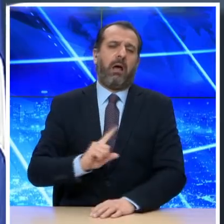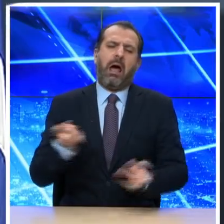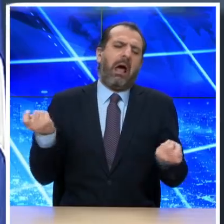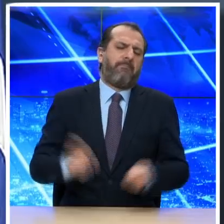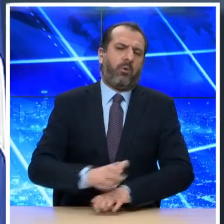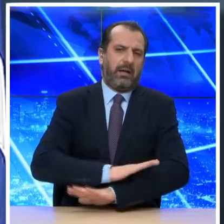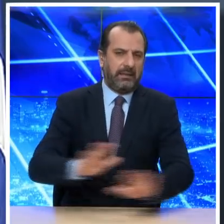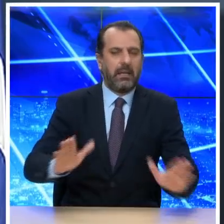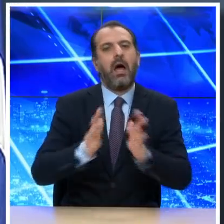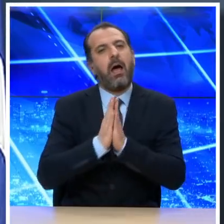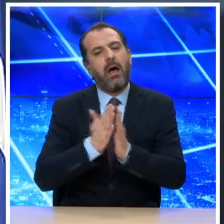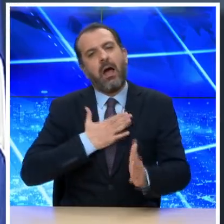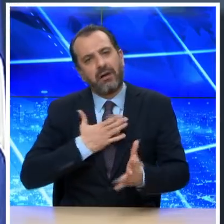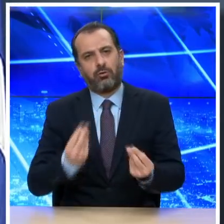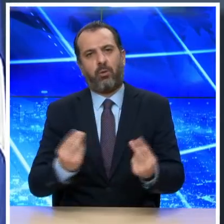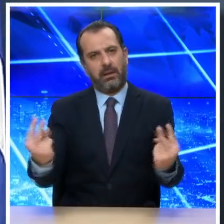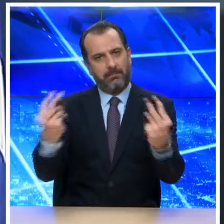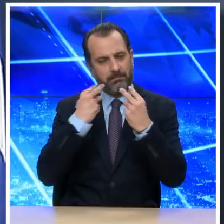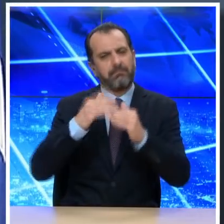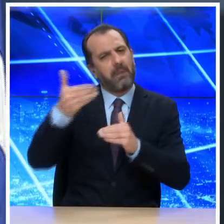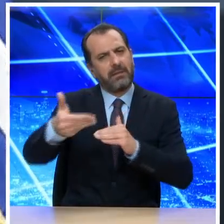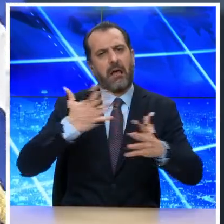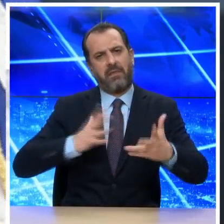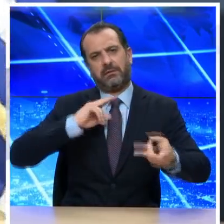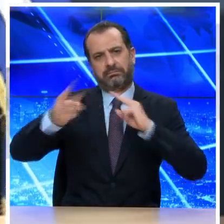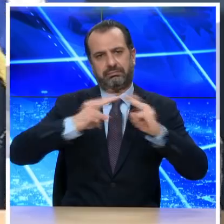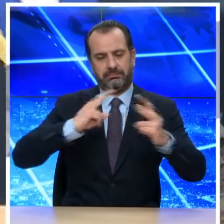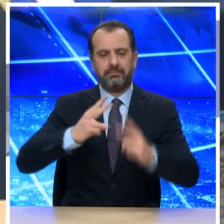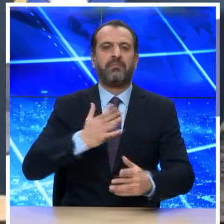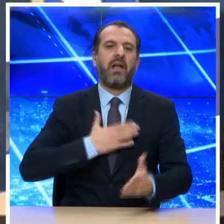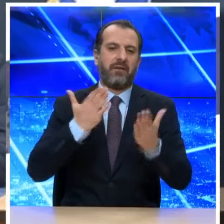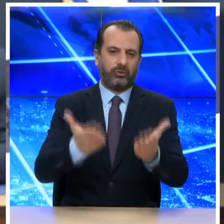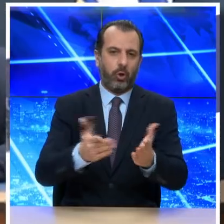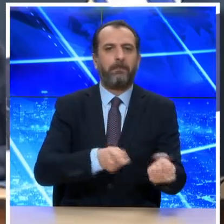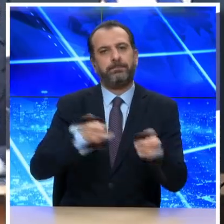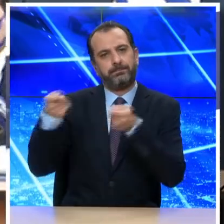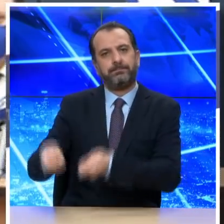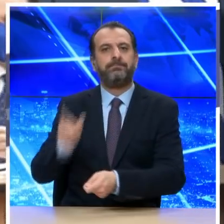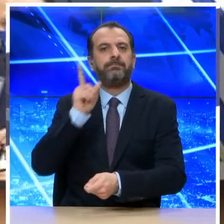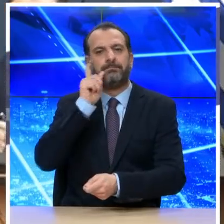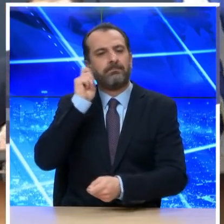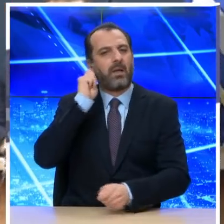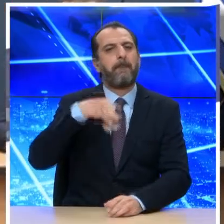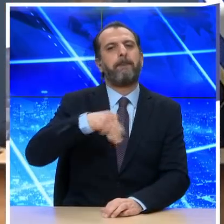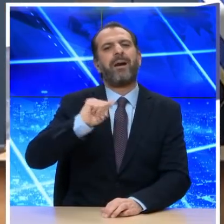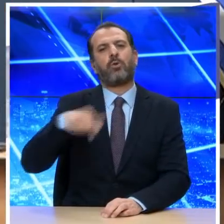Ευχαριστώ πολύ για την προσοχή σας και θα είμαι στη διάθεσή σας για ερωτήσεις. Ευχαριστούμε την κυρία Παπαευαγγέλου. Το λόγο έχει ο κύριος Μαγιουρκίνης.